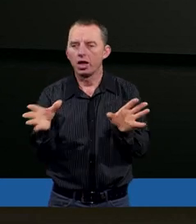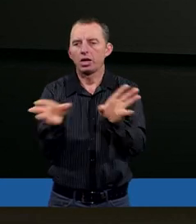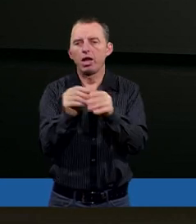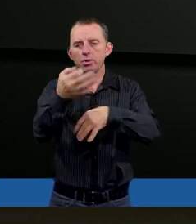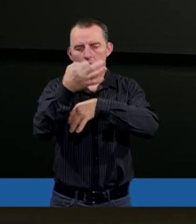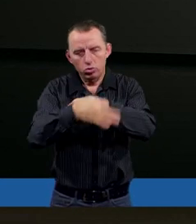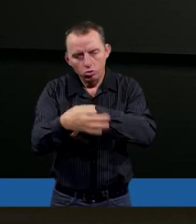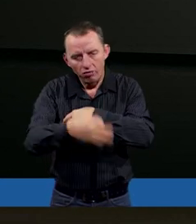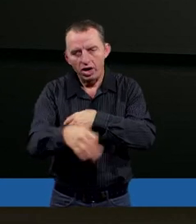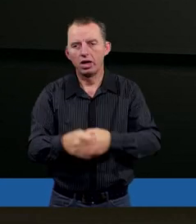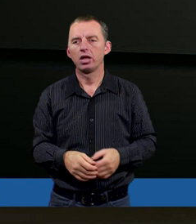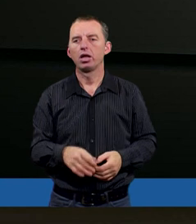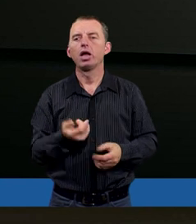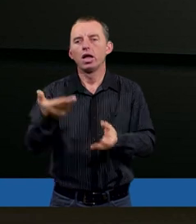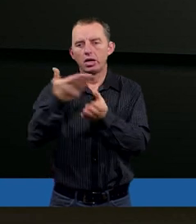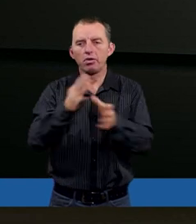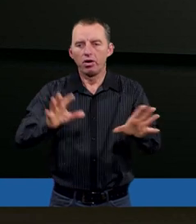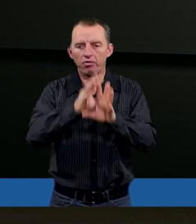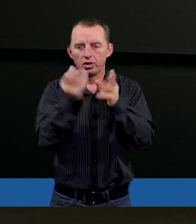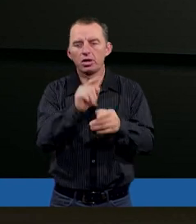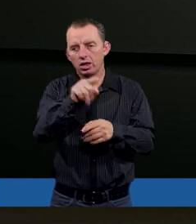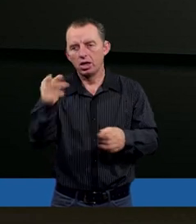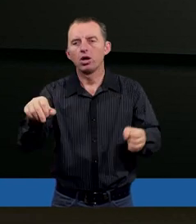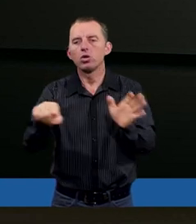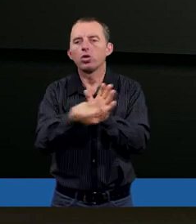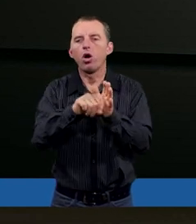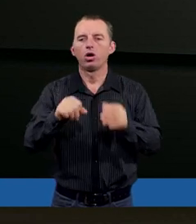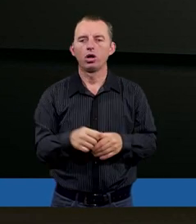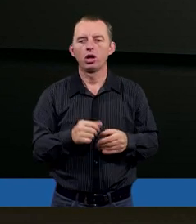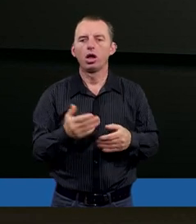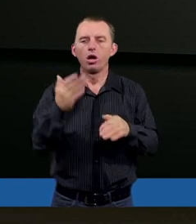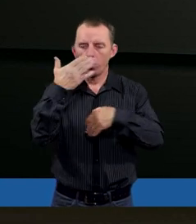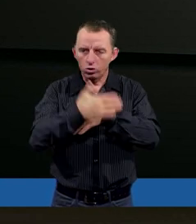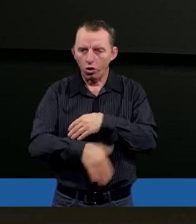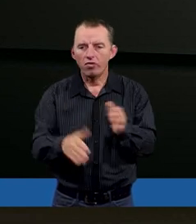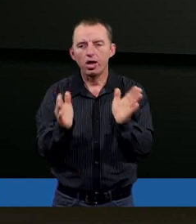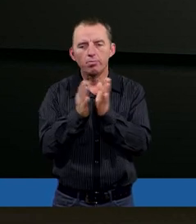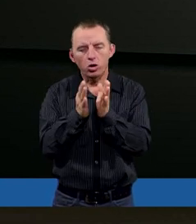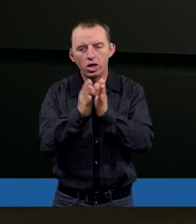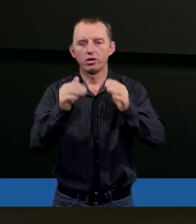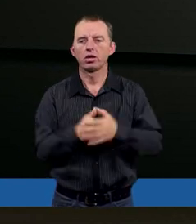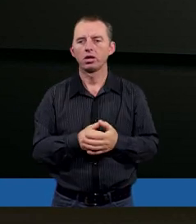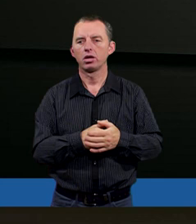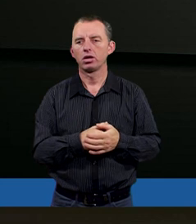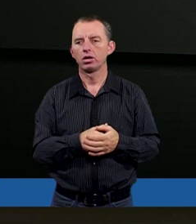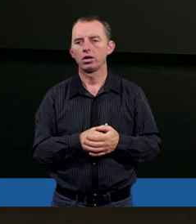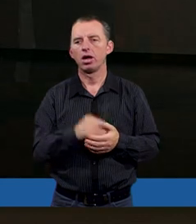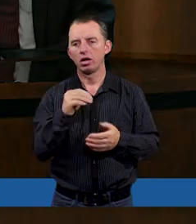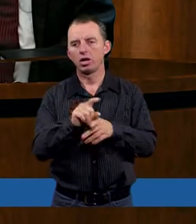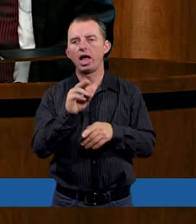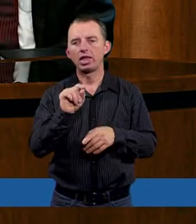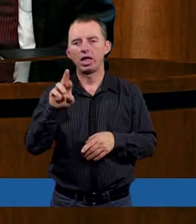studiowali i zapraszam wszystkich w tej chwili do końcowej modlitwy razem z Esterą.